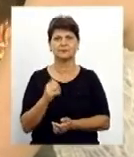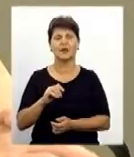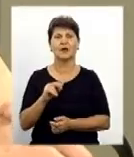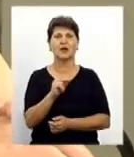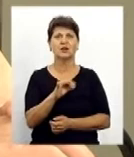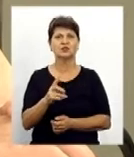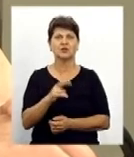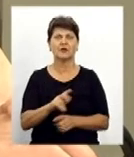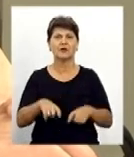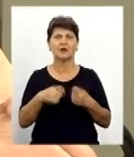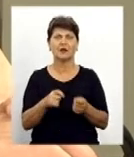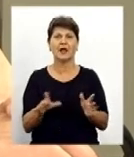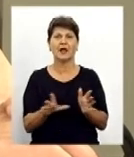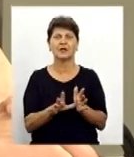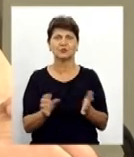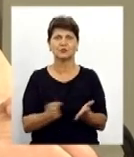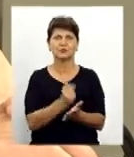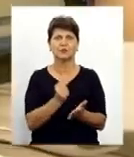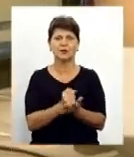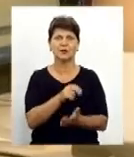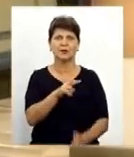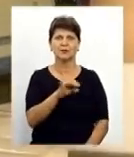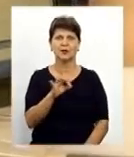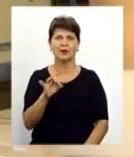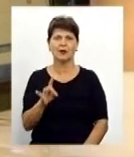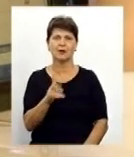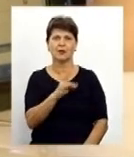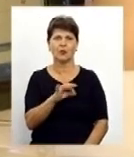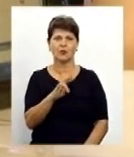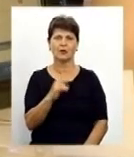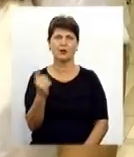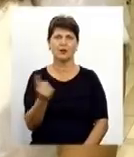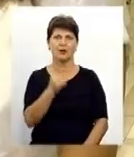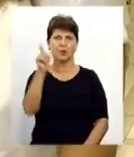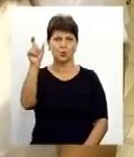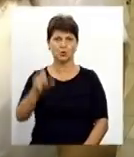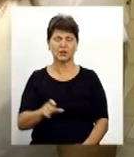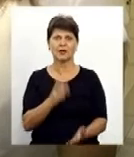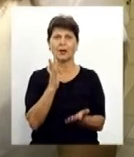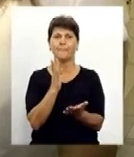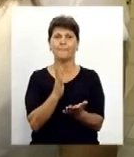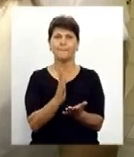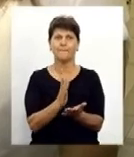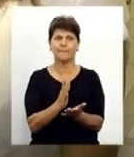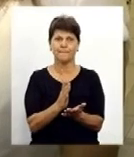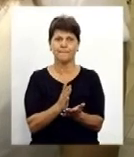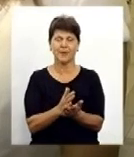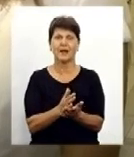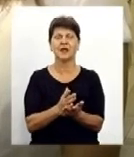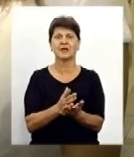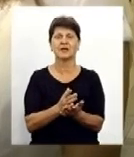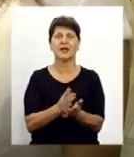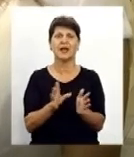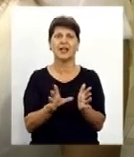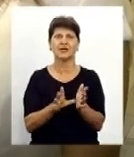електронних документів з підтвердженням QR-кодом. Людина, яка має електронний цифровий підпис, може зареєструватись на веб-порталі Пенсійного фонду